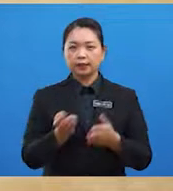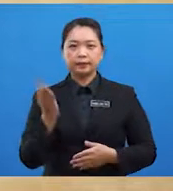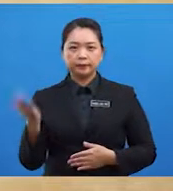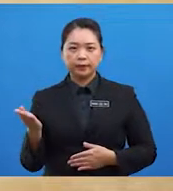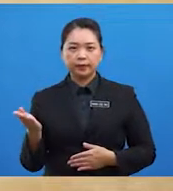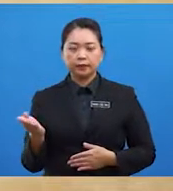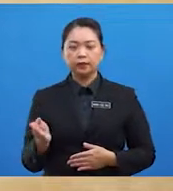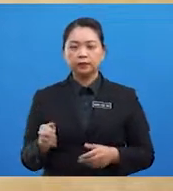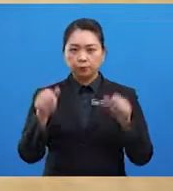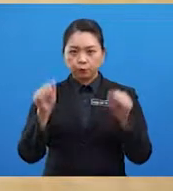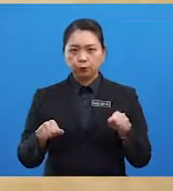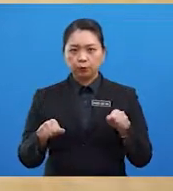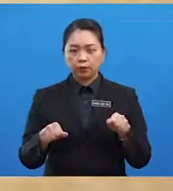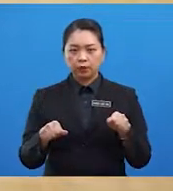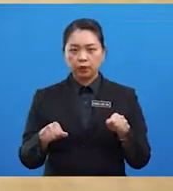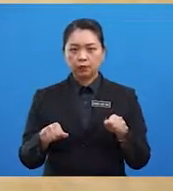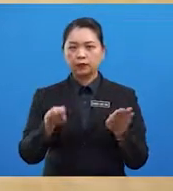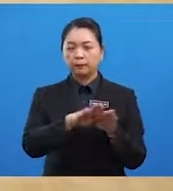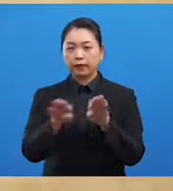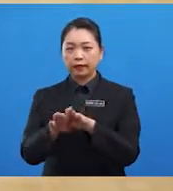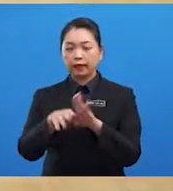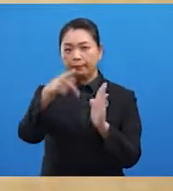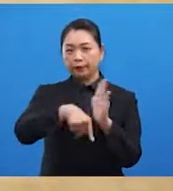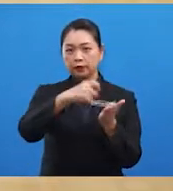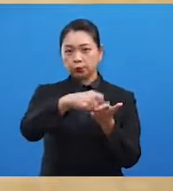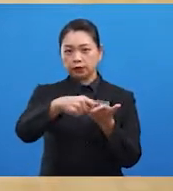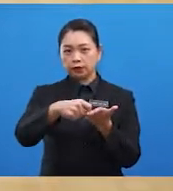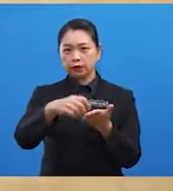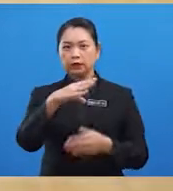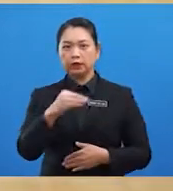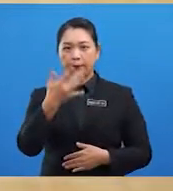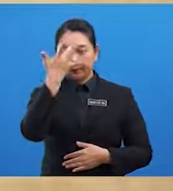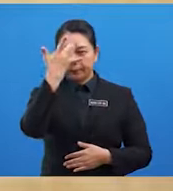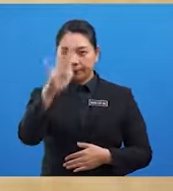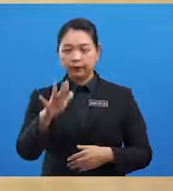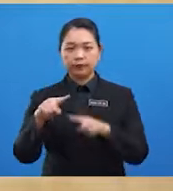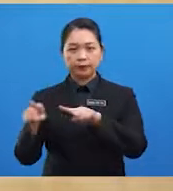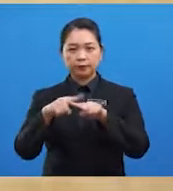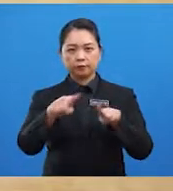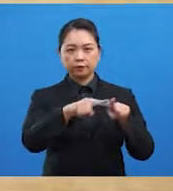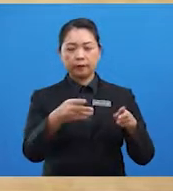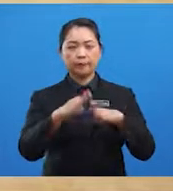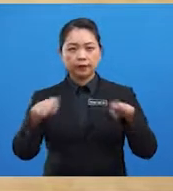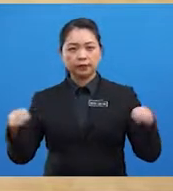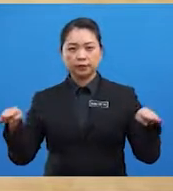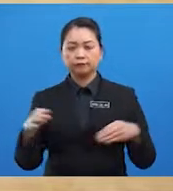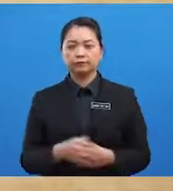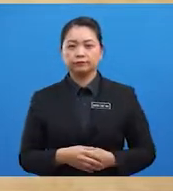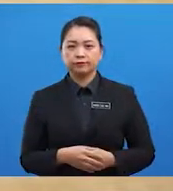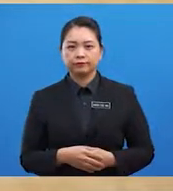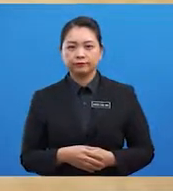juga berkebolehan sebagai seorang penulis dan juga fahsih dalam pelbagai bahasa